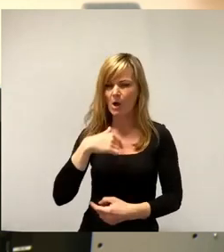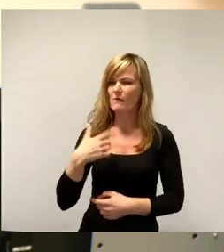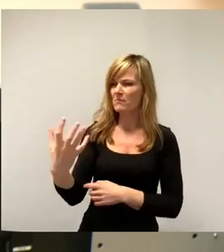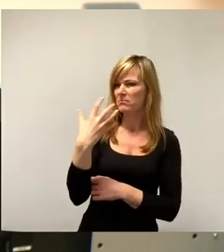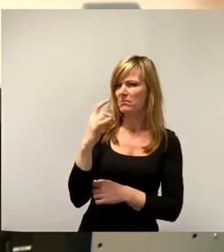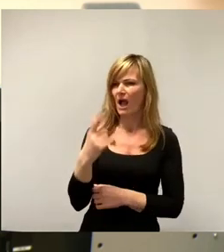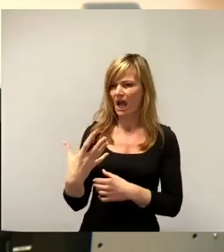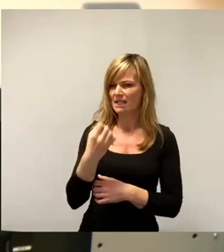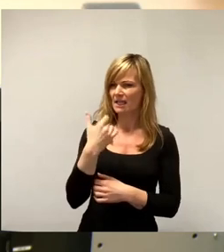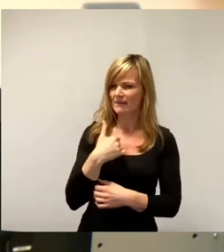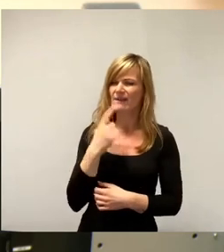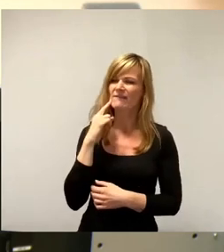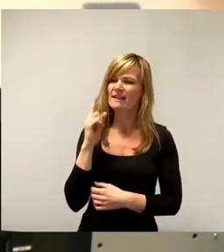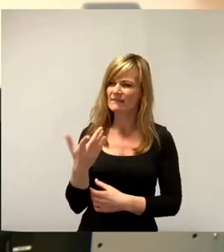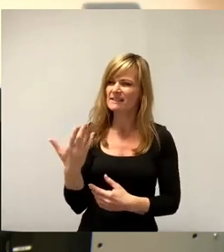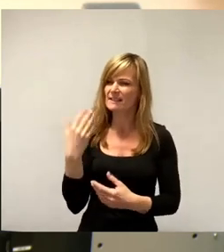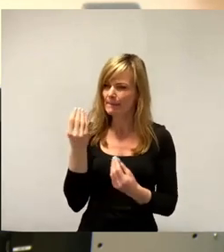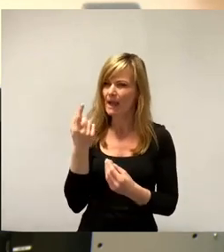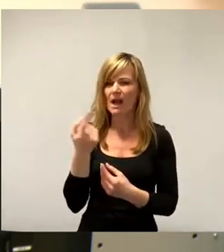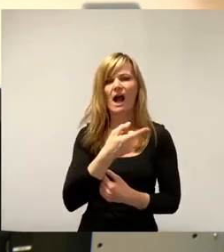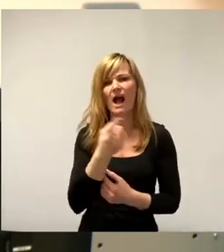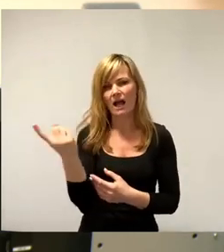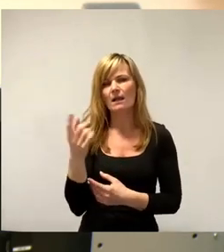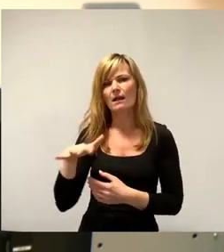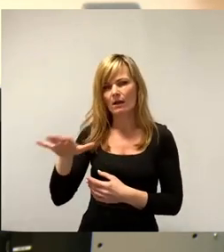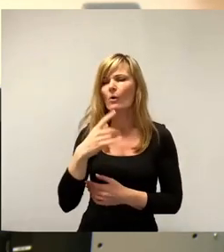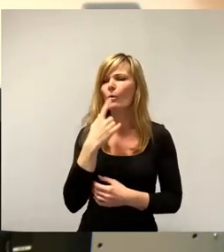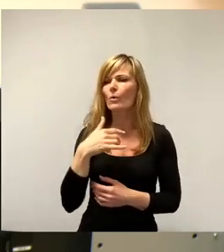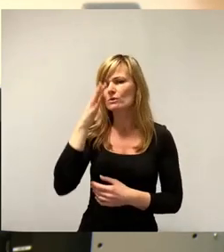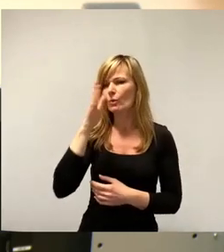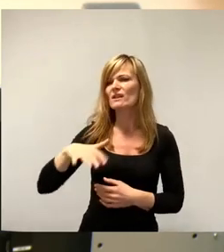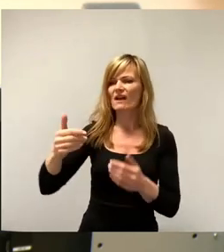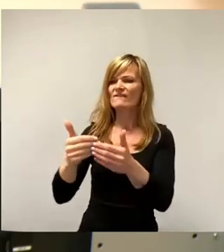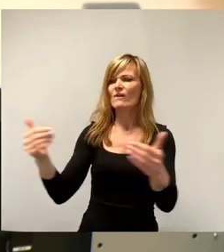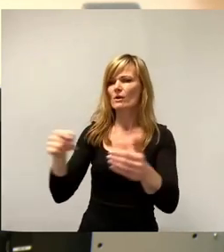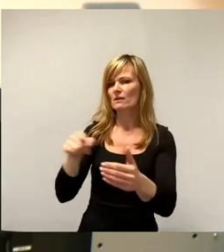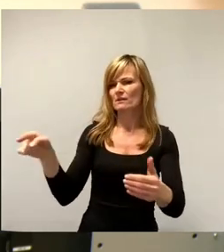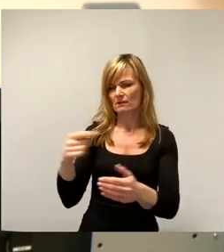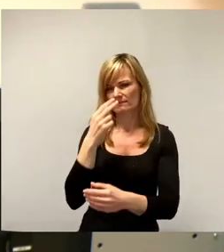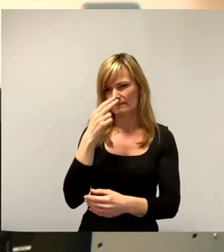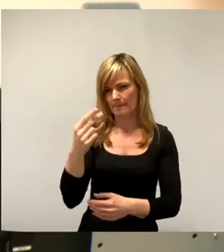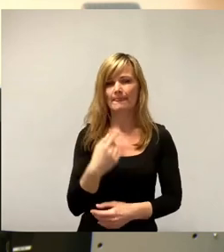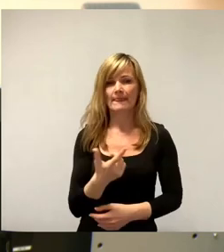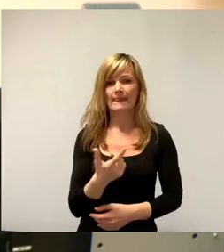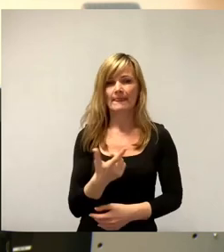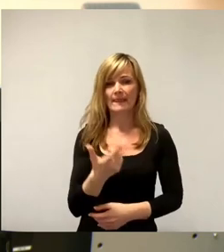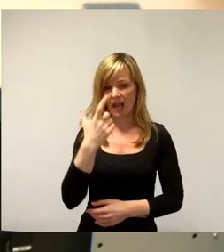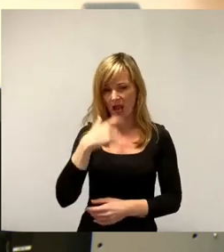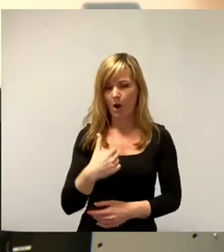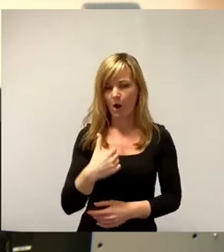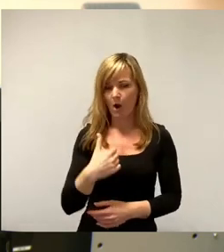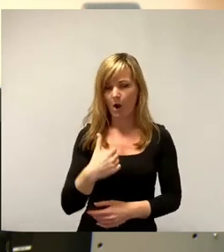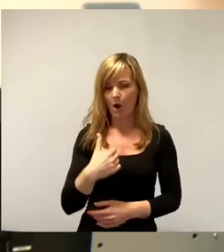Sie, was man daran merkt? Das betrifft eigentlich die ganze rot-grüne Front hier vorne. Sie haben sich mit uns bis jetzt nicht beschäftigt.